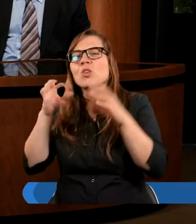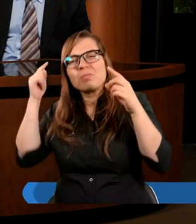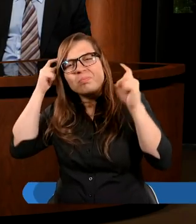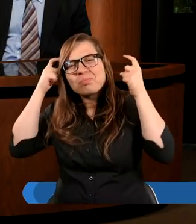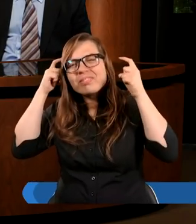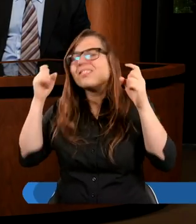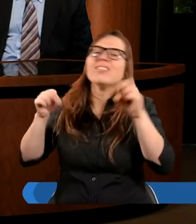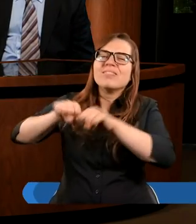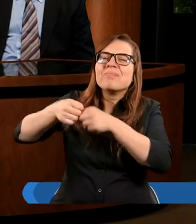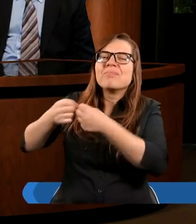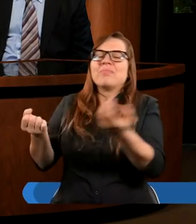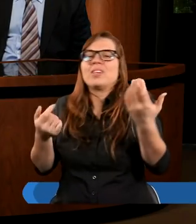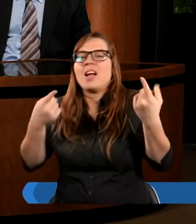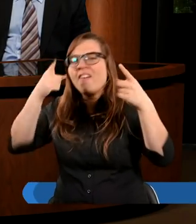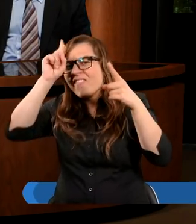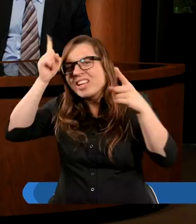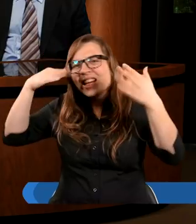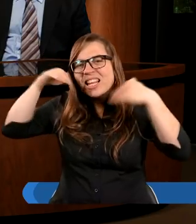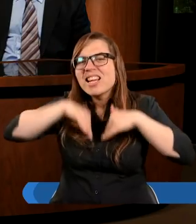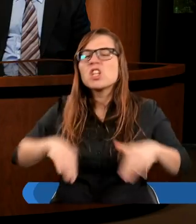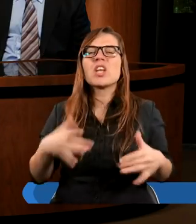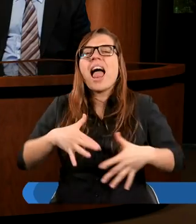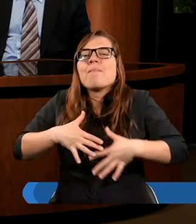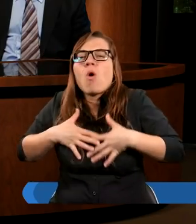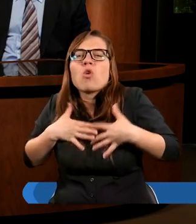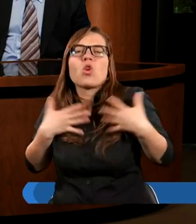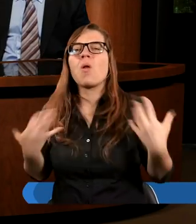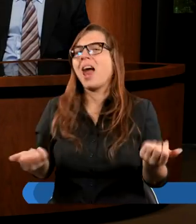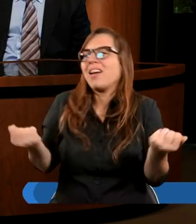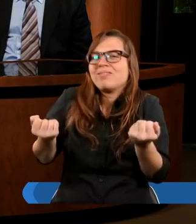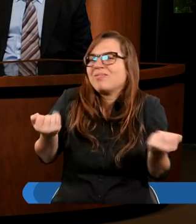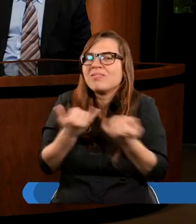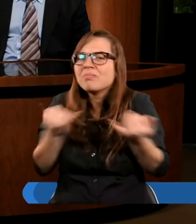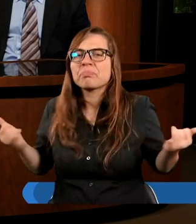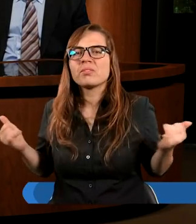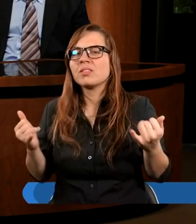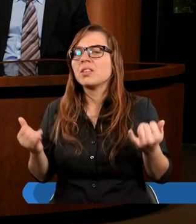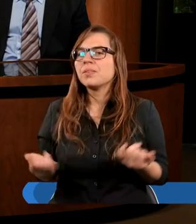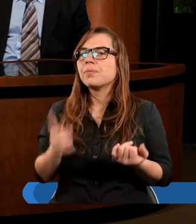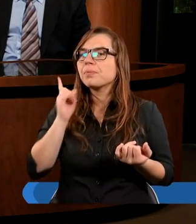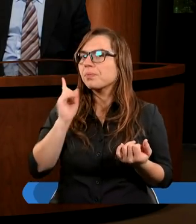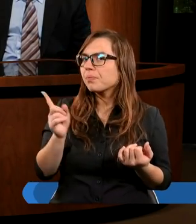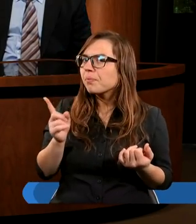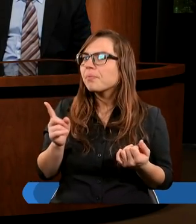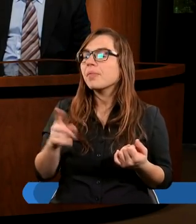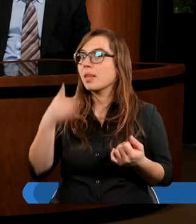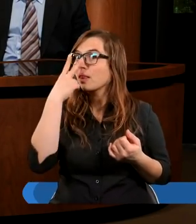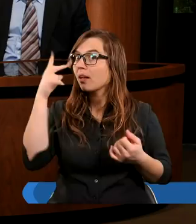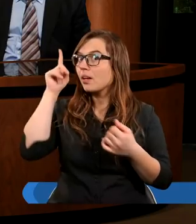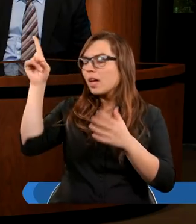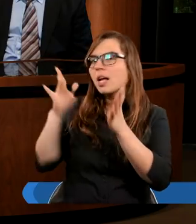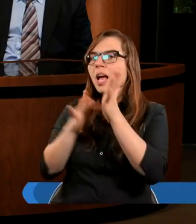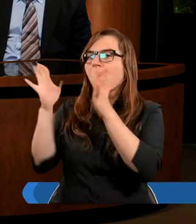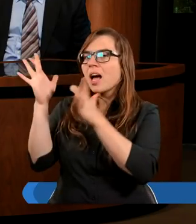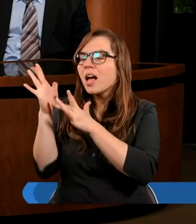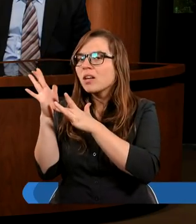psychicznie, bardzo często fizycznie, emocjonalnie, no i również bez patrzenia na Jezusa,